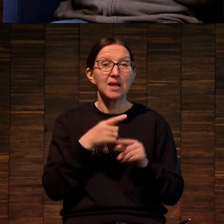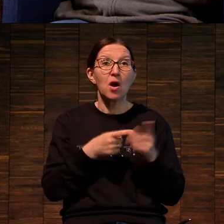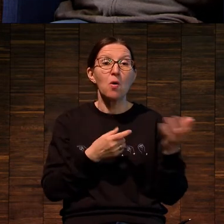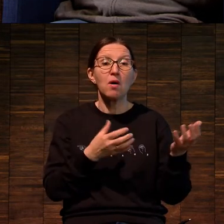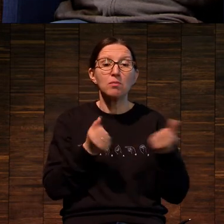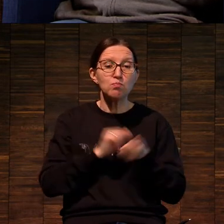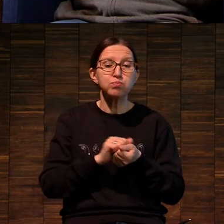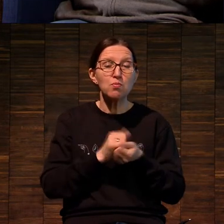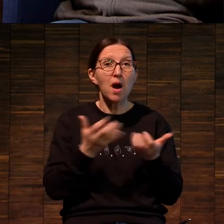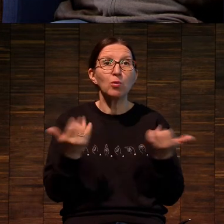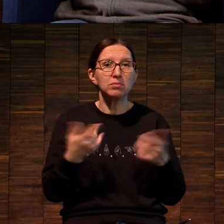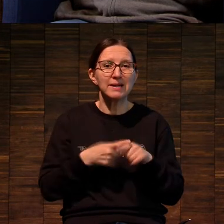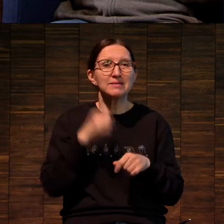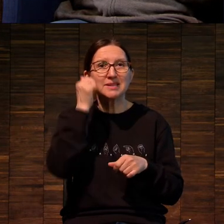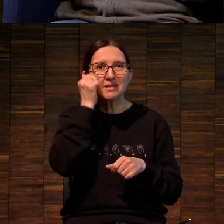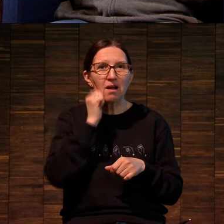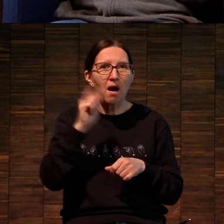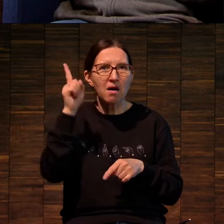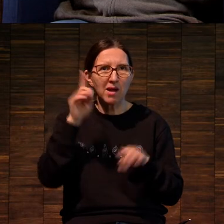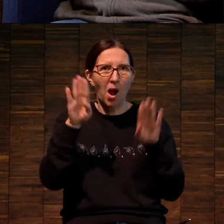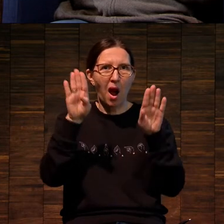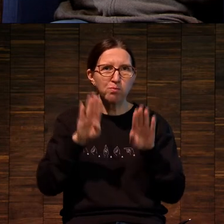обоях, то есть такая вот история.